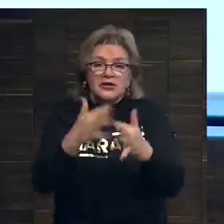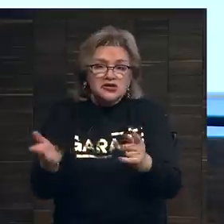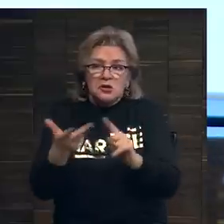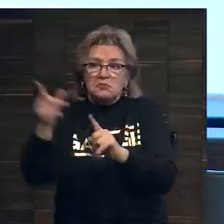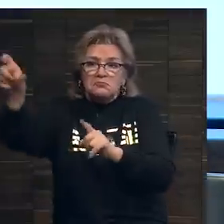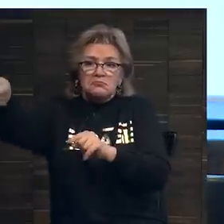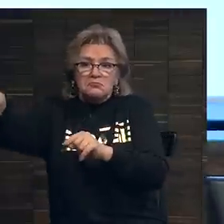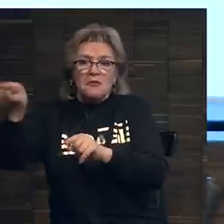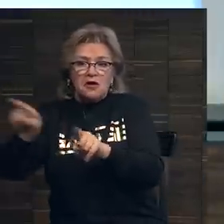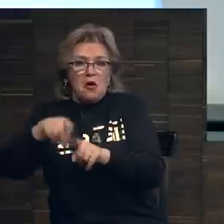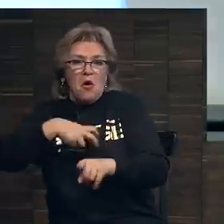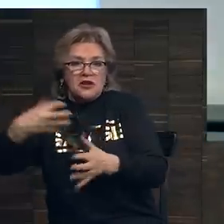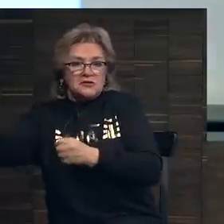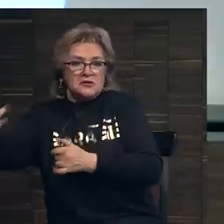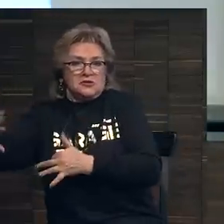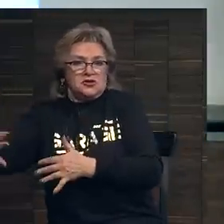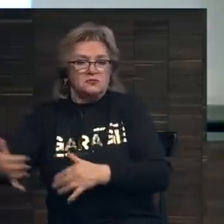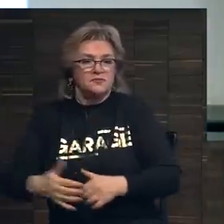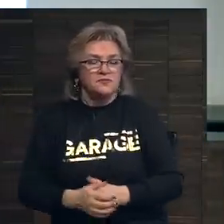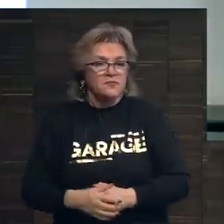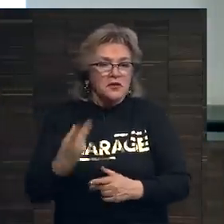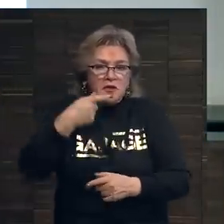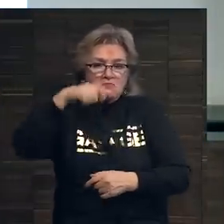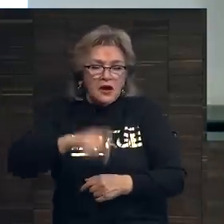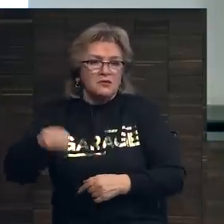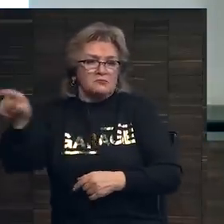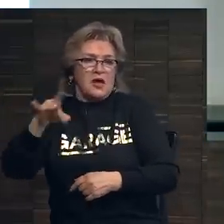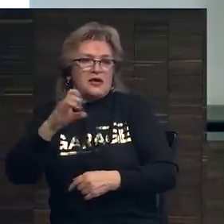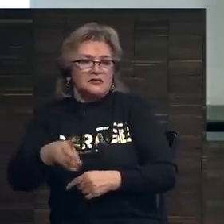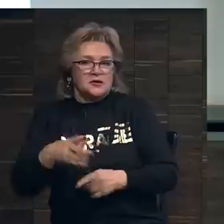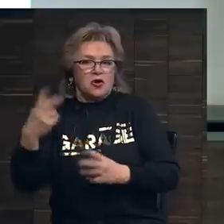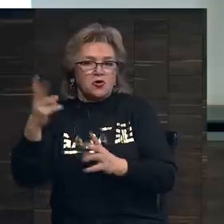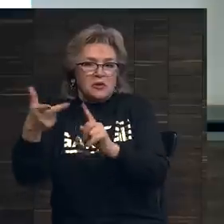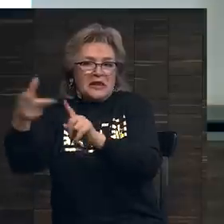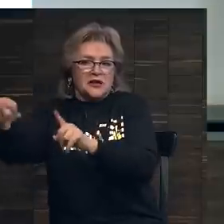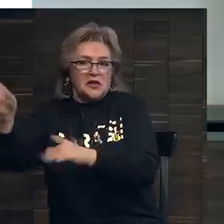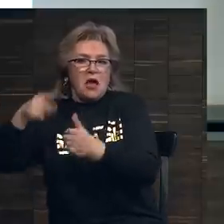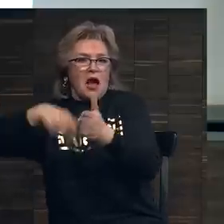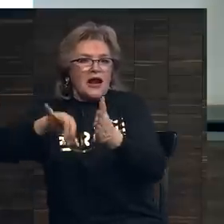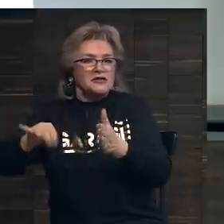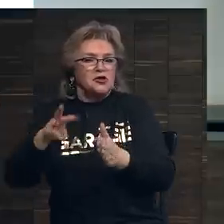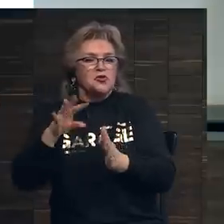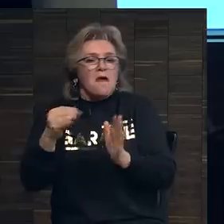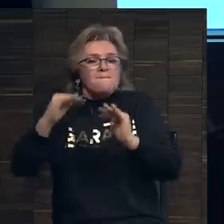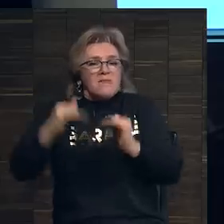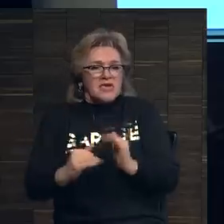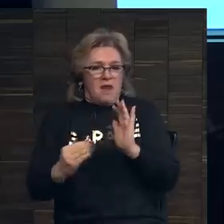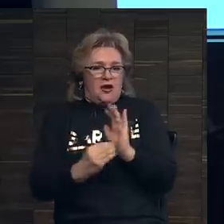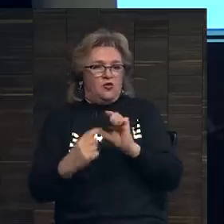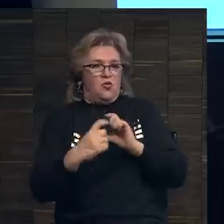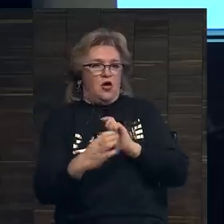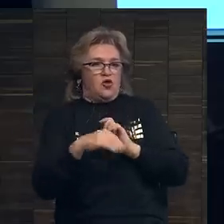этому третьему лицу идти на такой риск? Зачем некто третий гарантирует минимальную цену лота?